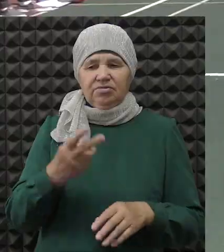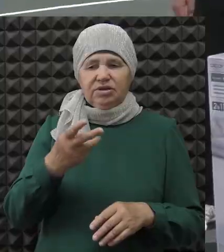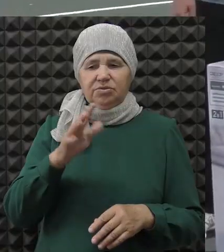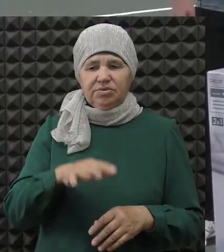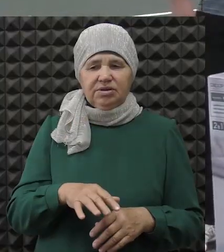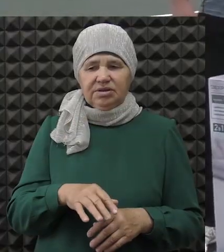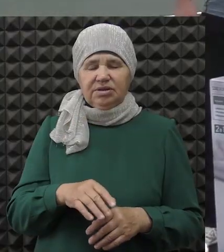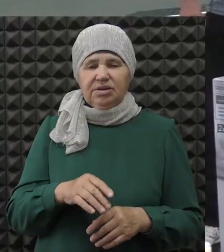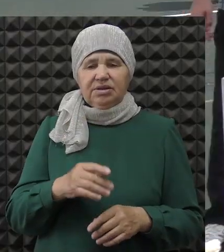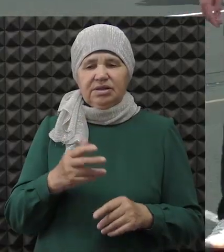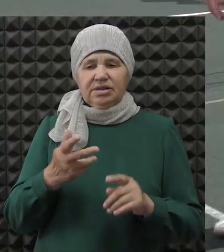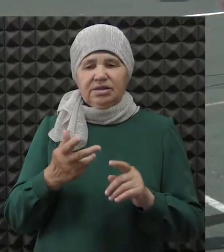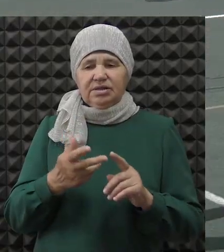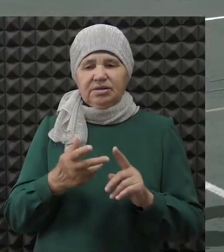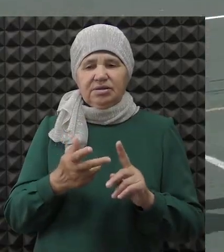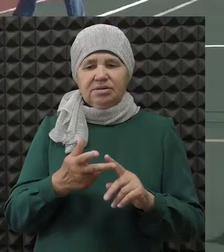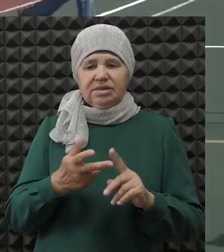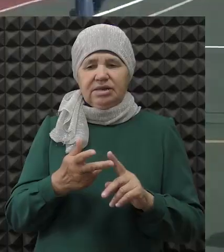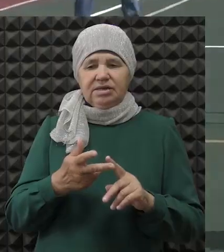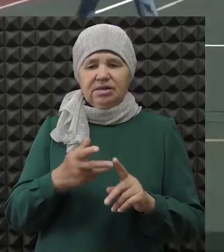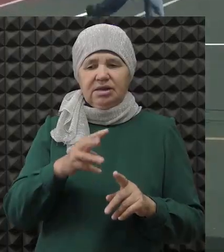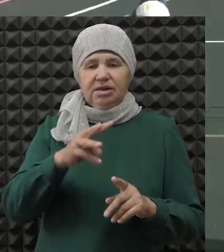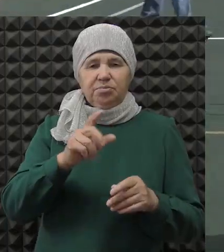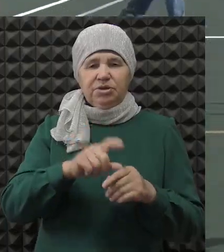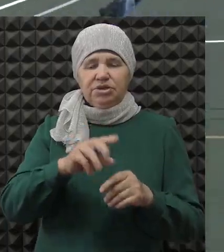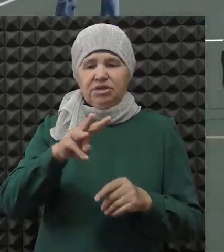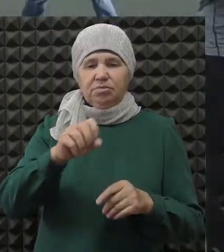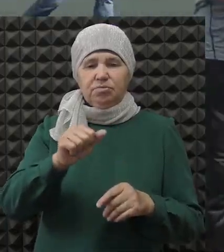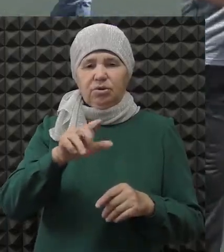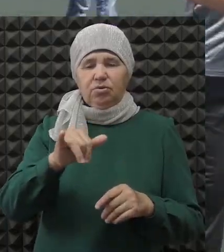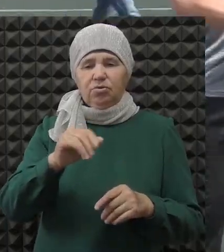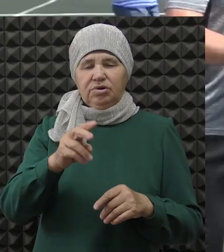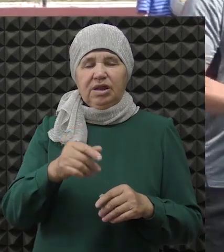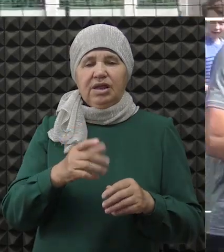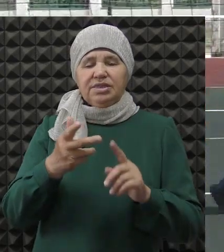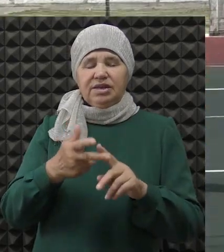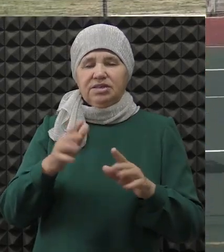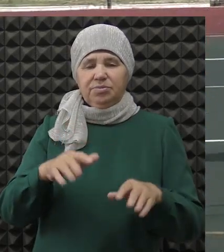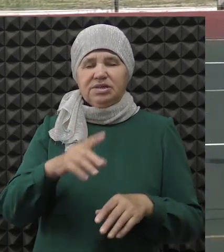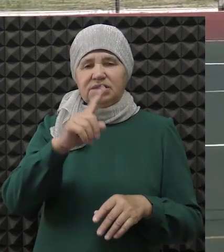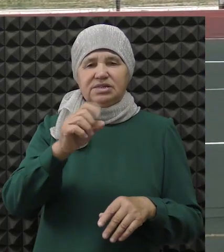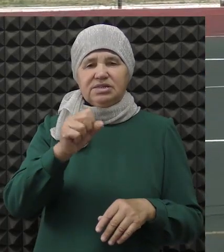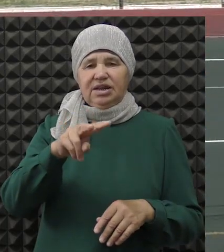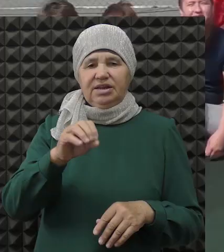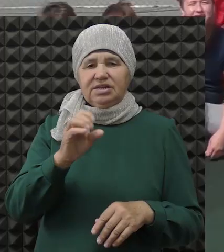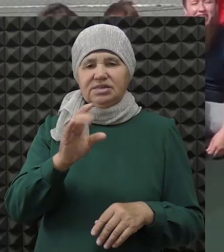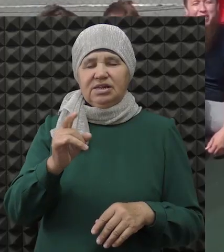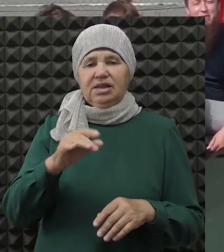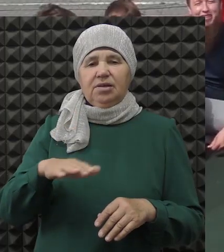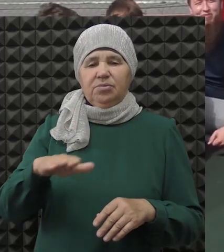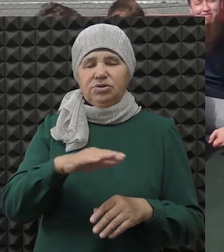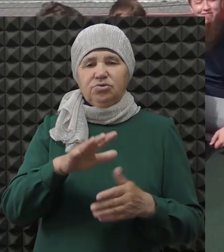заняла второе место, уступив командой мечети Маулит. Ребята из поселка Залесный были сильнее и заслуженно победили.